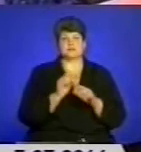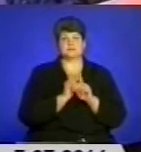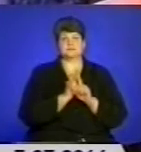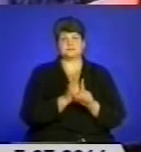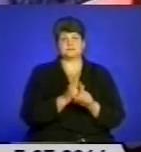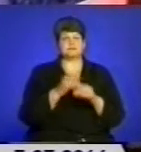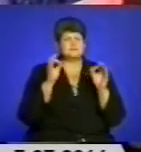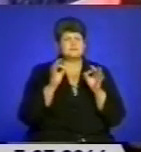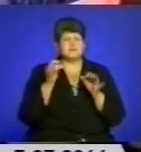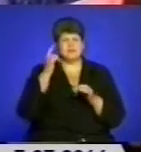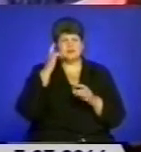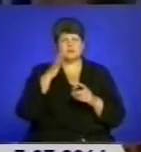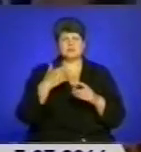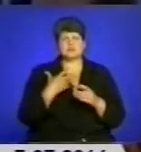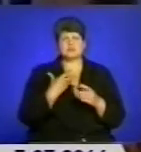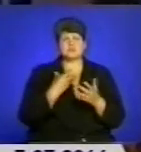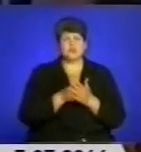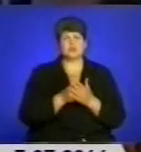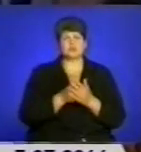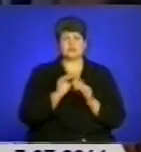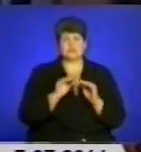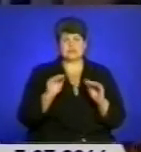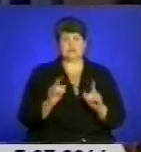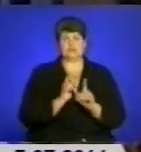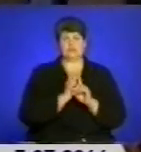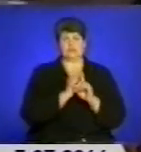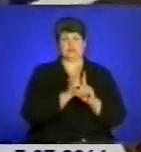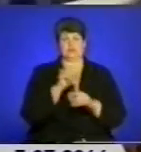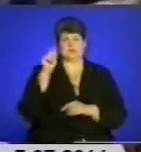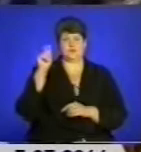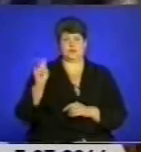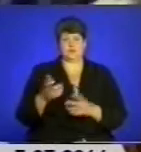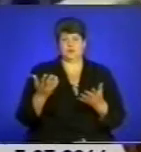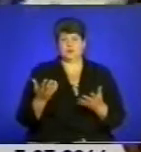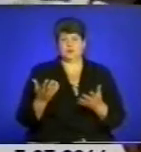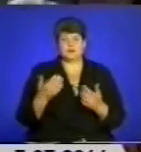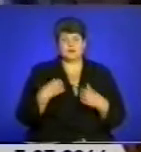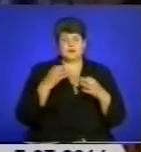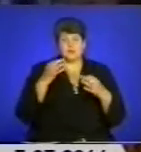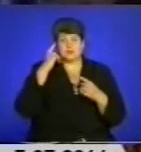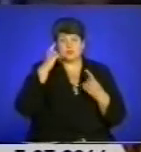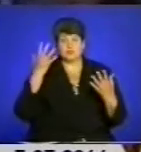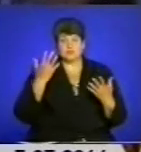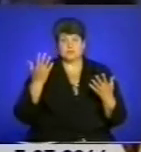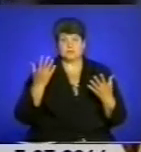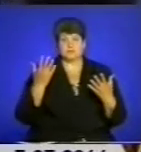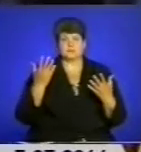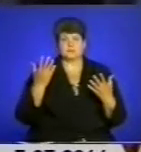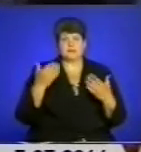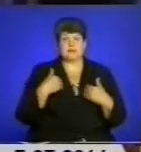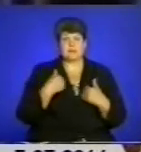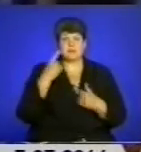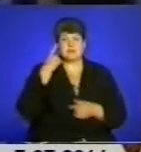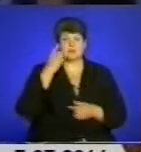свою дитину буду проводити на війну, тому що навіть не сподівалася, що може таке вже бути у нас. Я не думала,